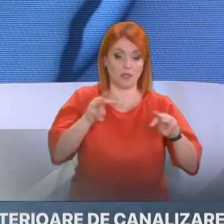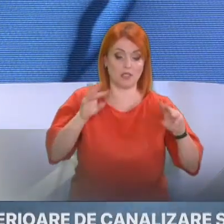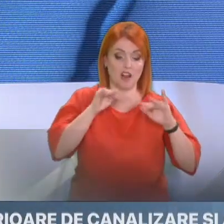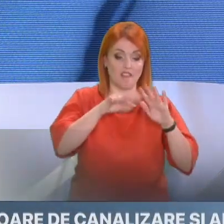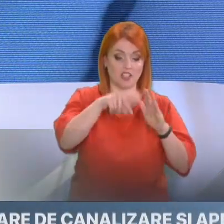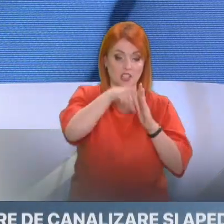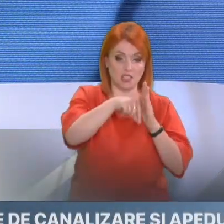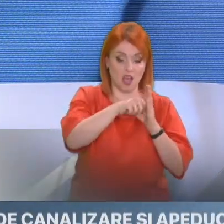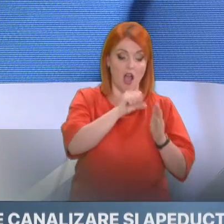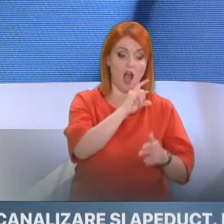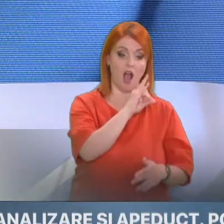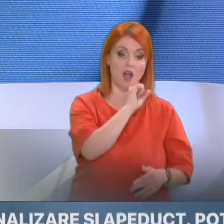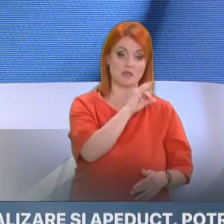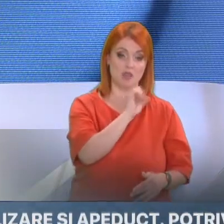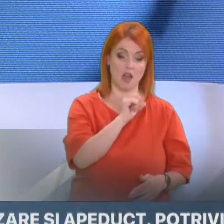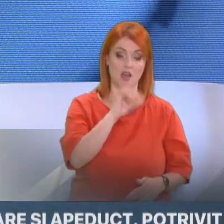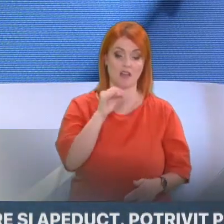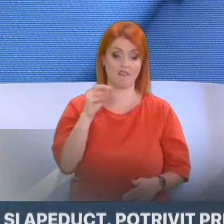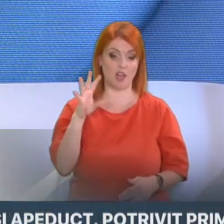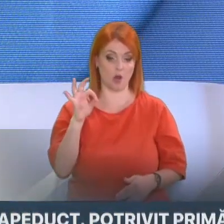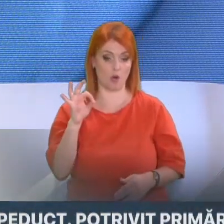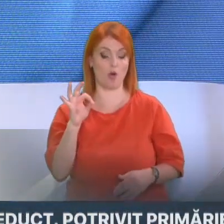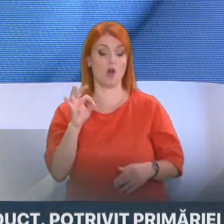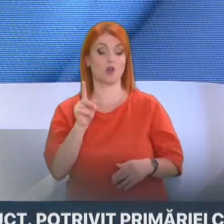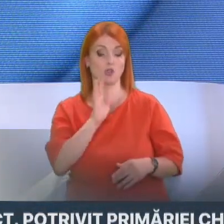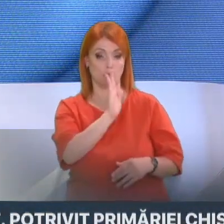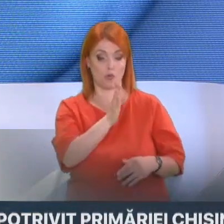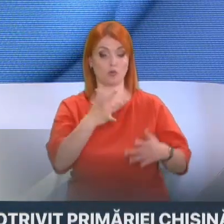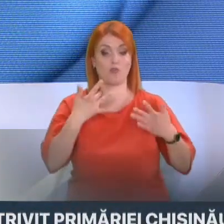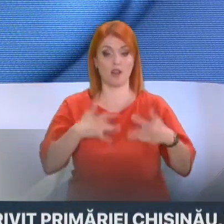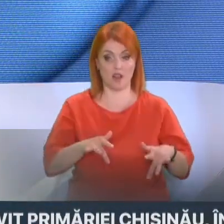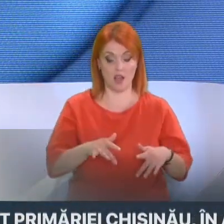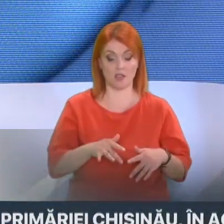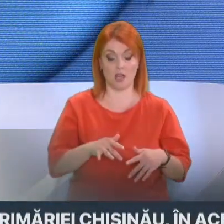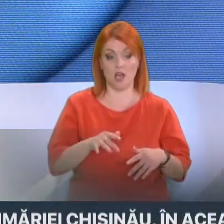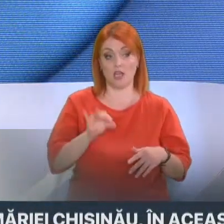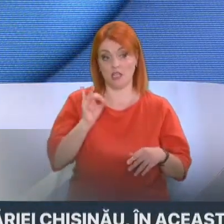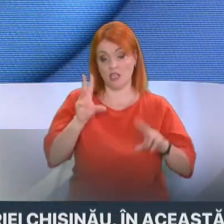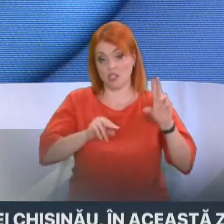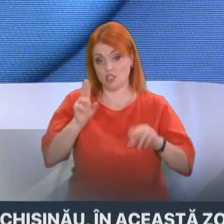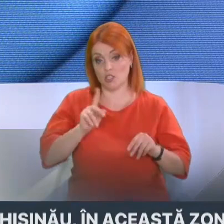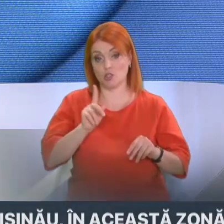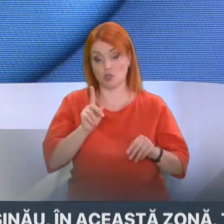o demisie de onoare. Anume, în această manieră